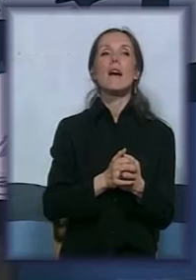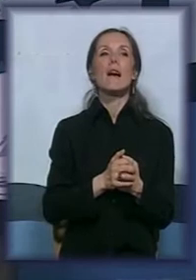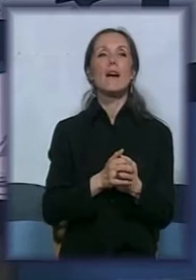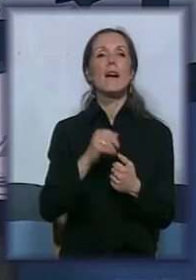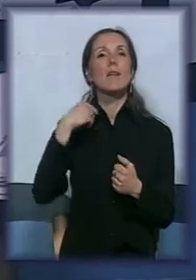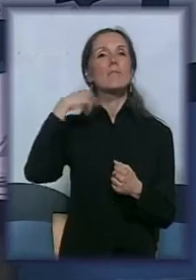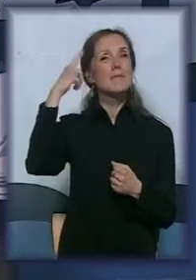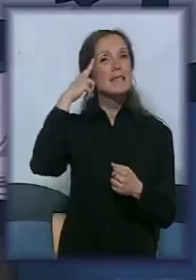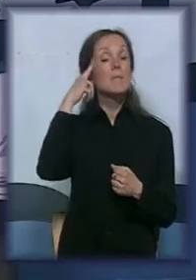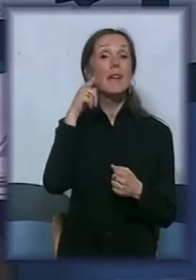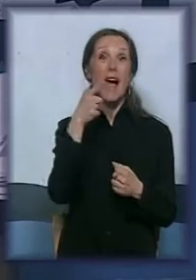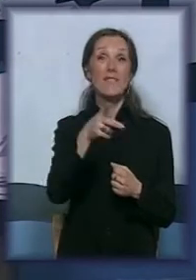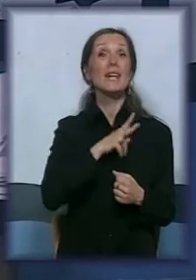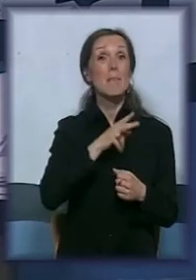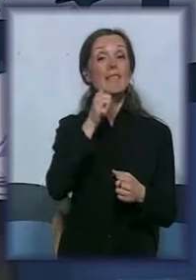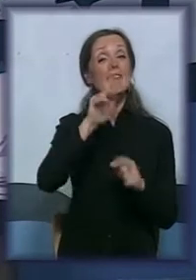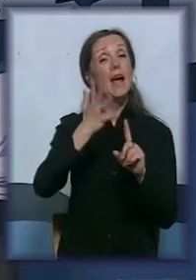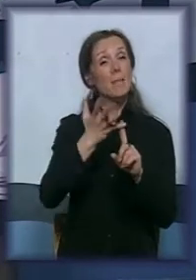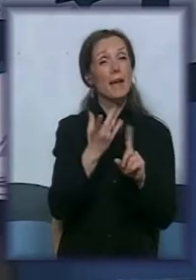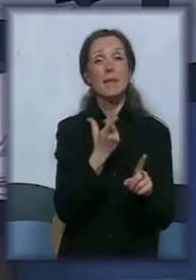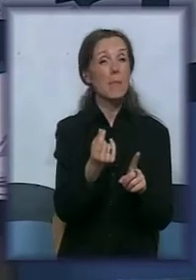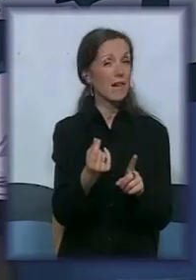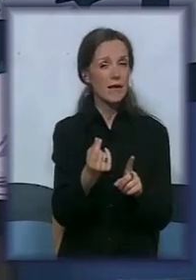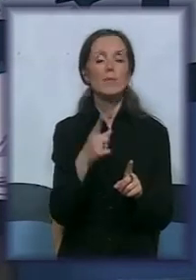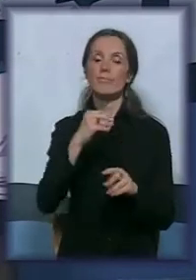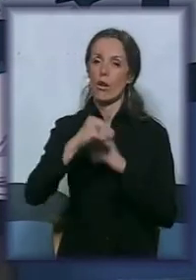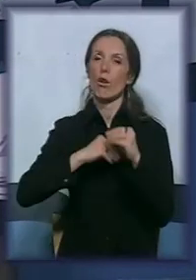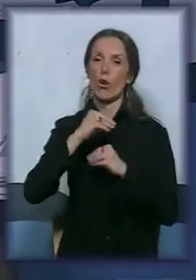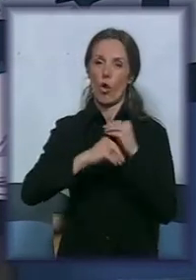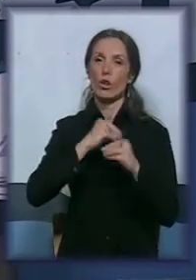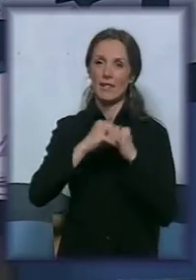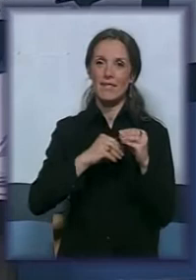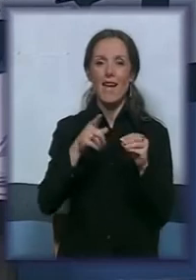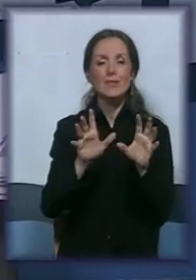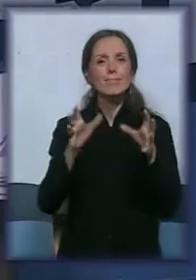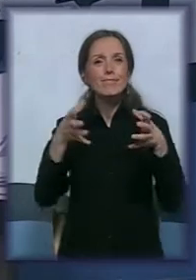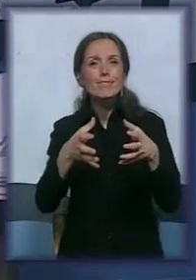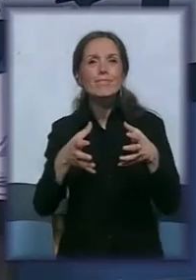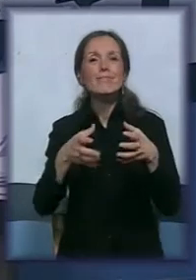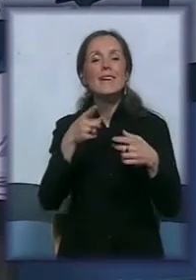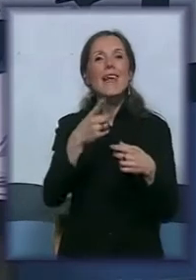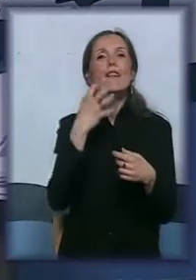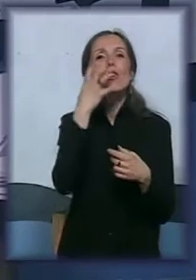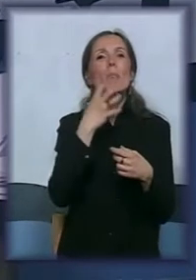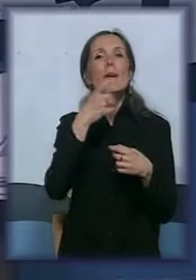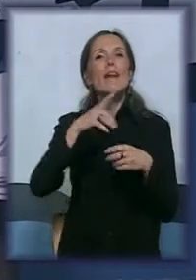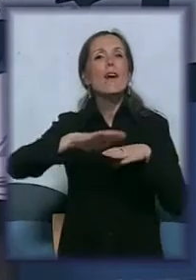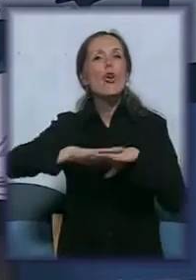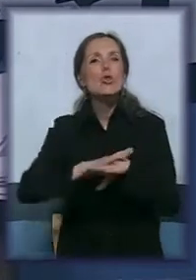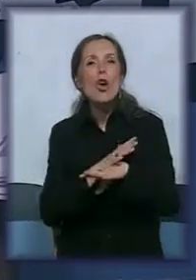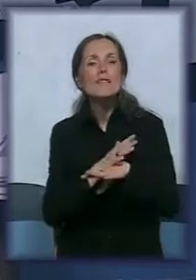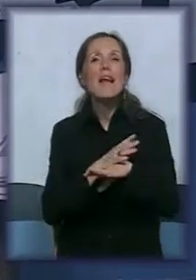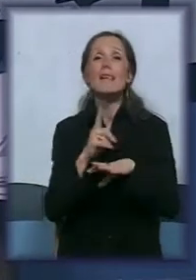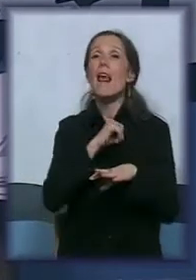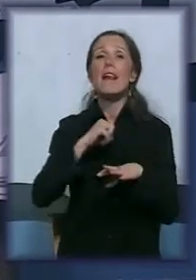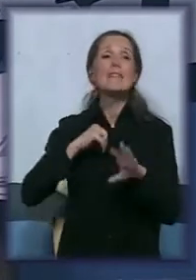To su i roditelji. taj ceo tim roditelja. Nekako ta toplina koja jeste se osetila ne samo u razgovoru sa roditeljima